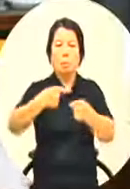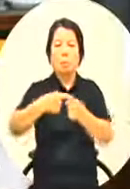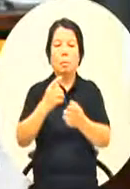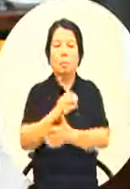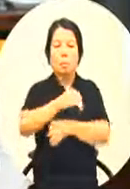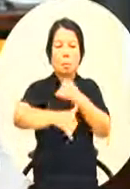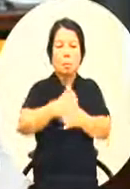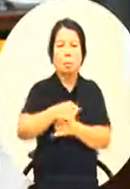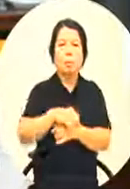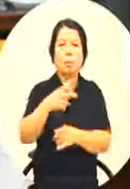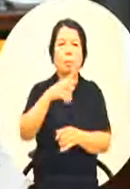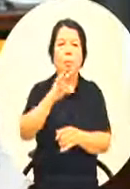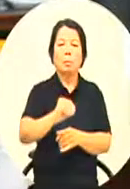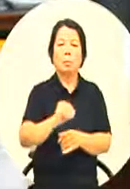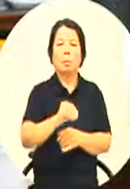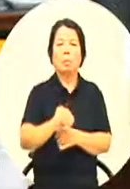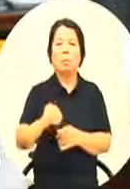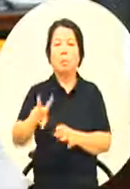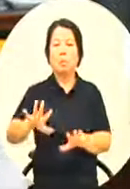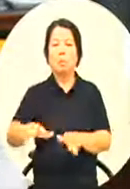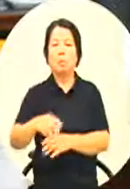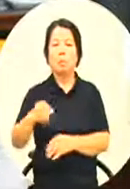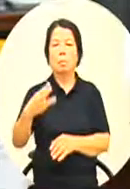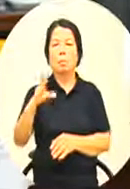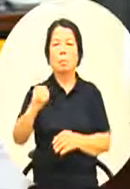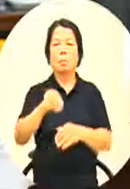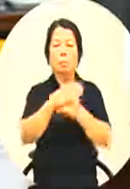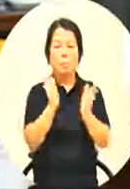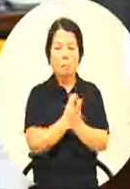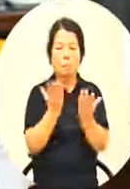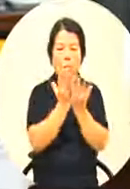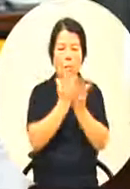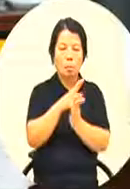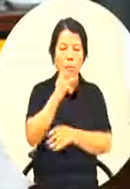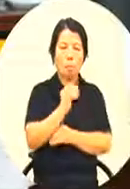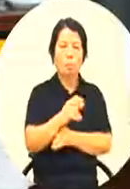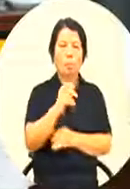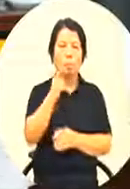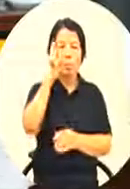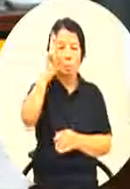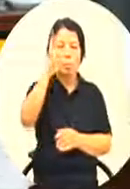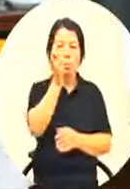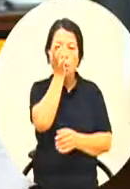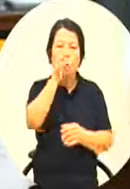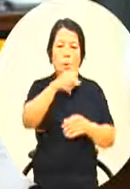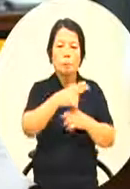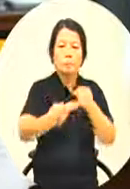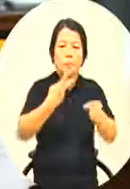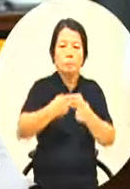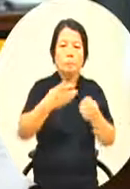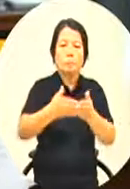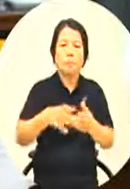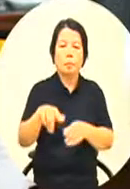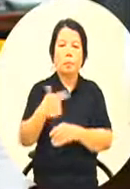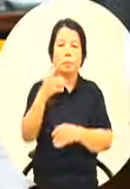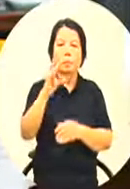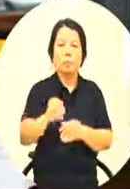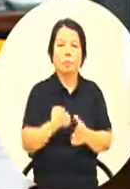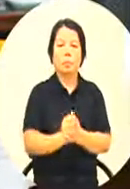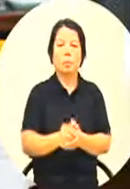一百万两年两百万听说现在念一个硕士两年要六百万连生活费